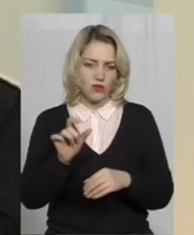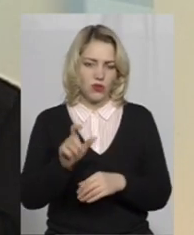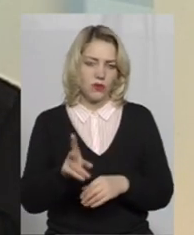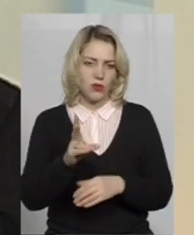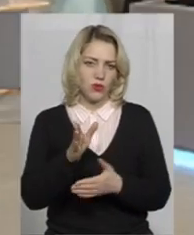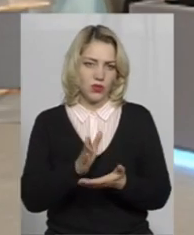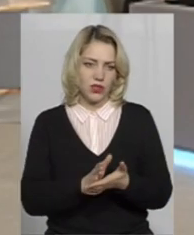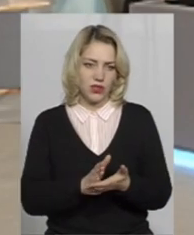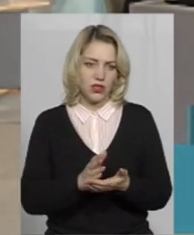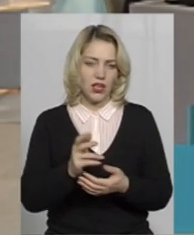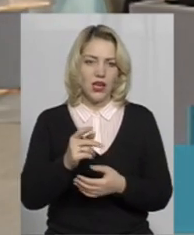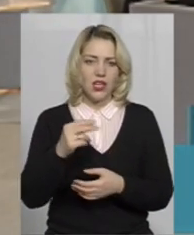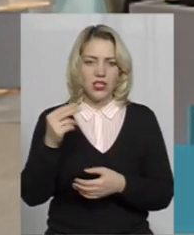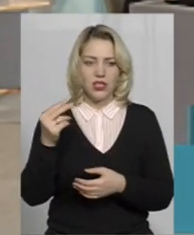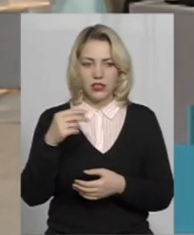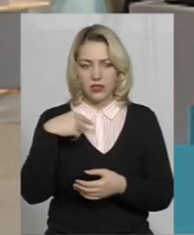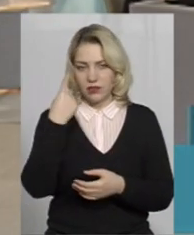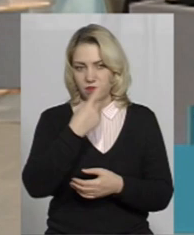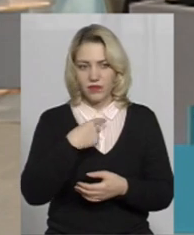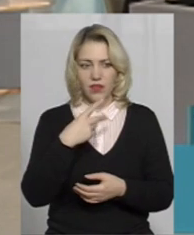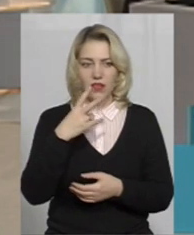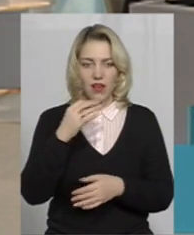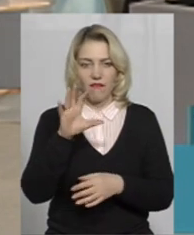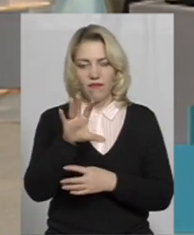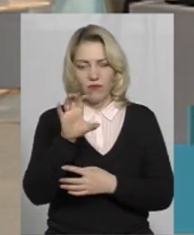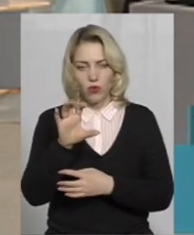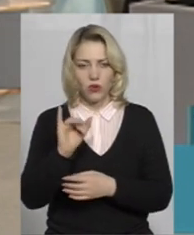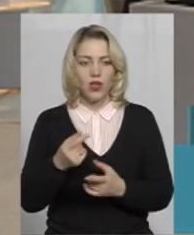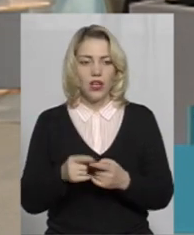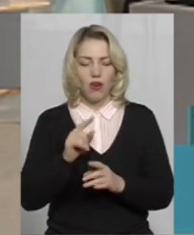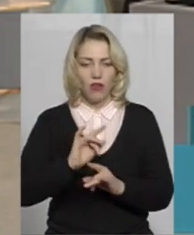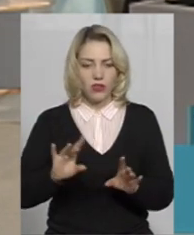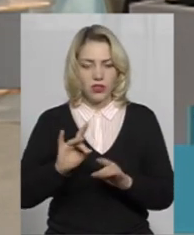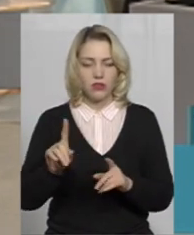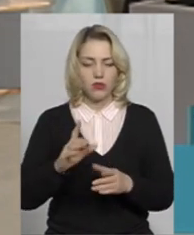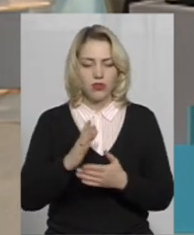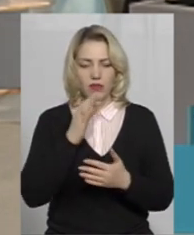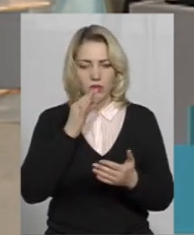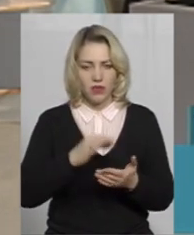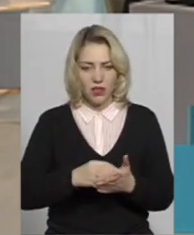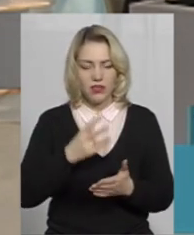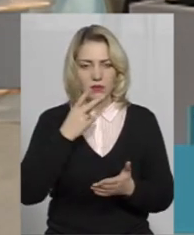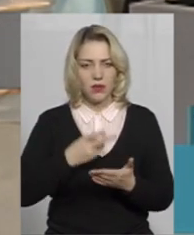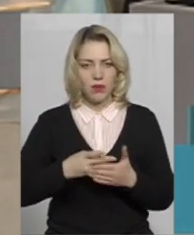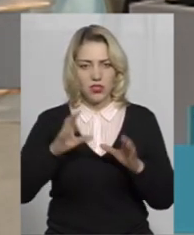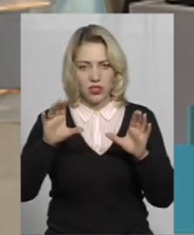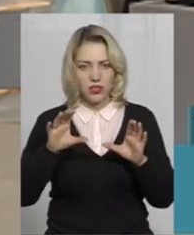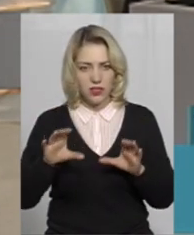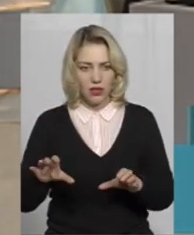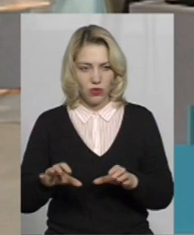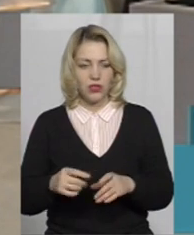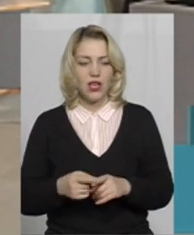безпосередньо зображена на тому відео чи фото. Ми говоримо їм про те, що є відповідальність безпосередньо передбачена за це.